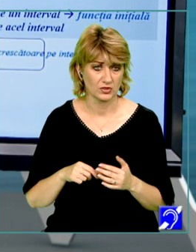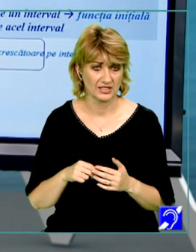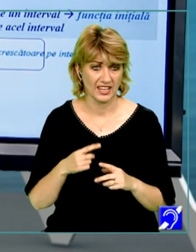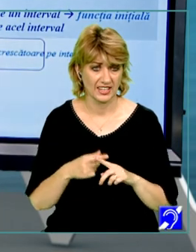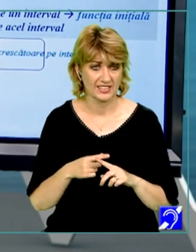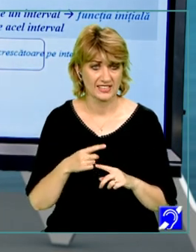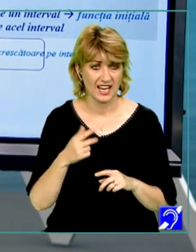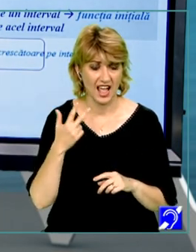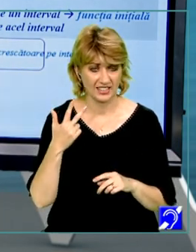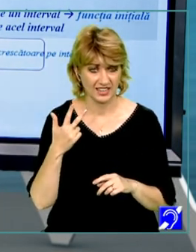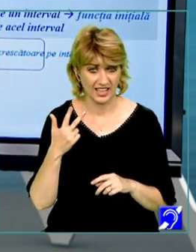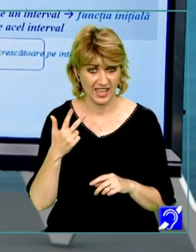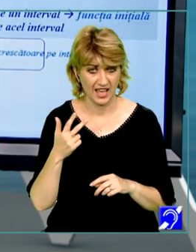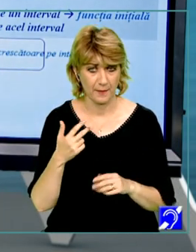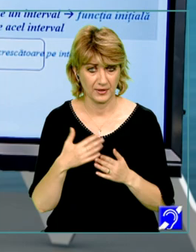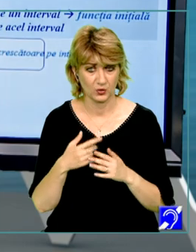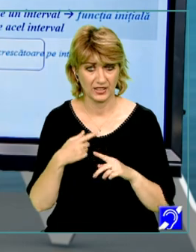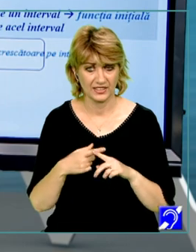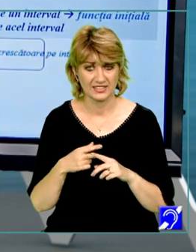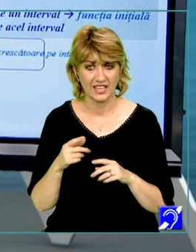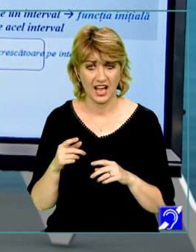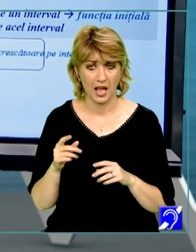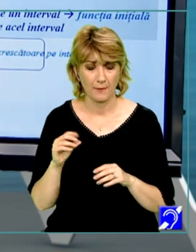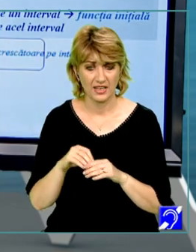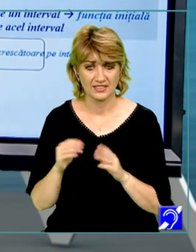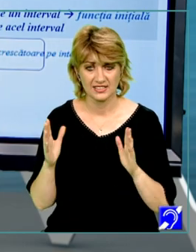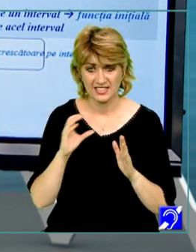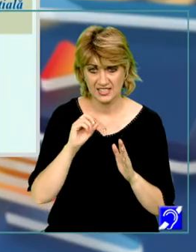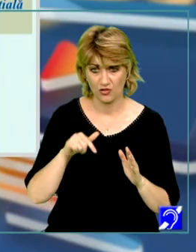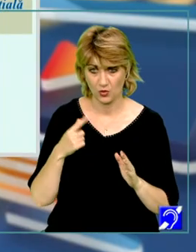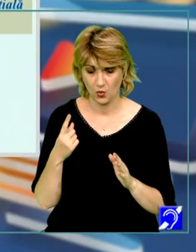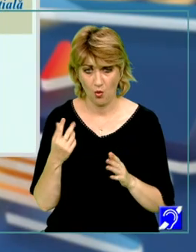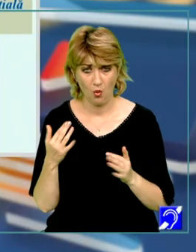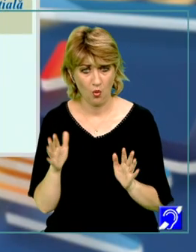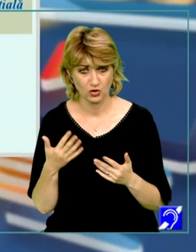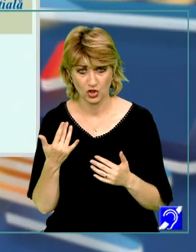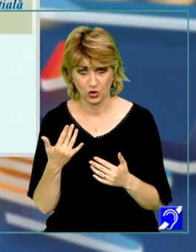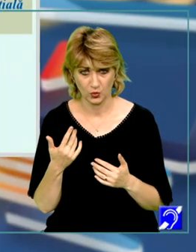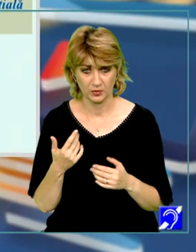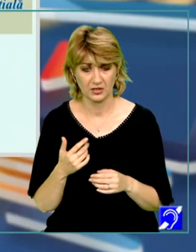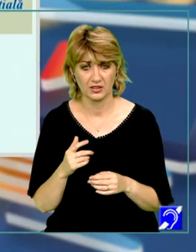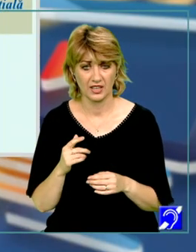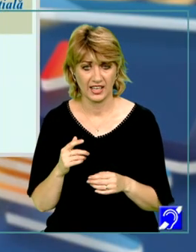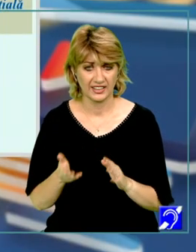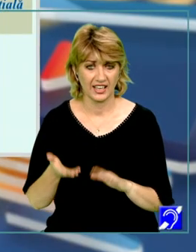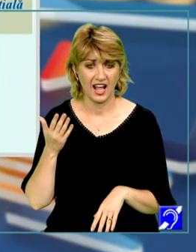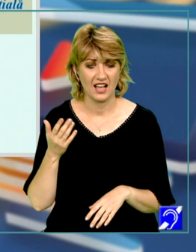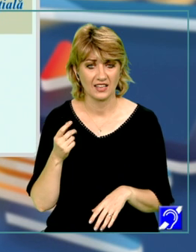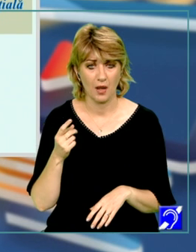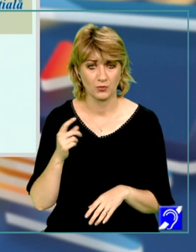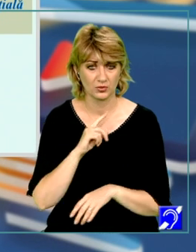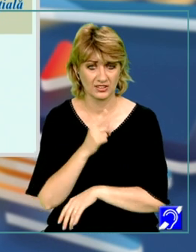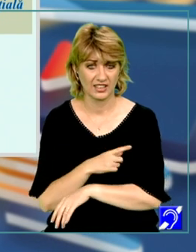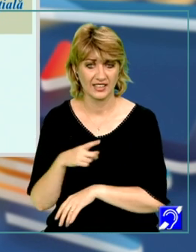x la a 3-a pentru un x care aparține intervalului 0,1, orice număr pozitiv ridicat la putere rămâne pozitiv,